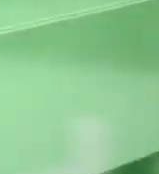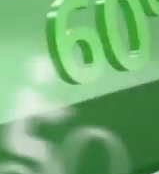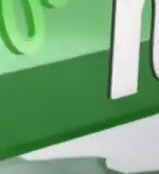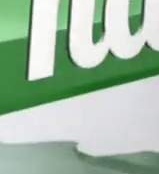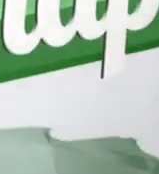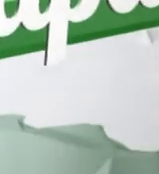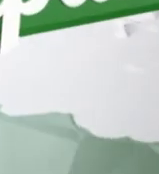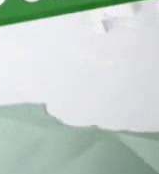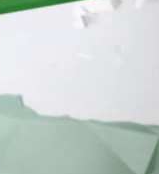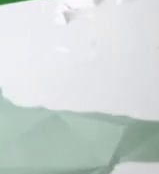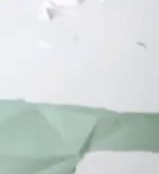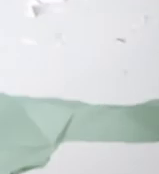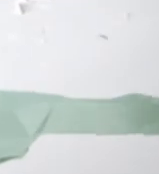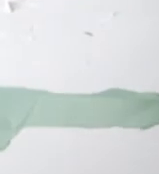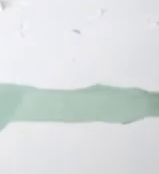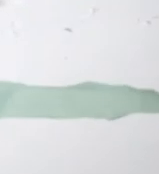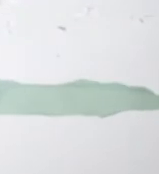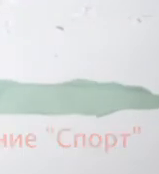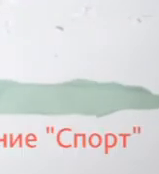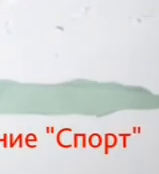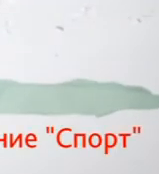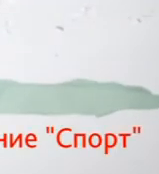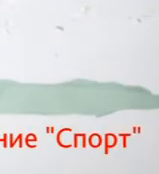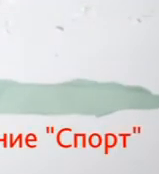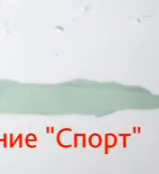Корректор А.Кулакова Редактор субтитров А.Семкин.Егорова Редактор Редактор